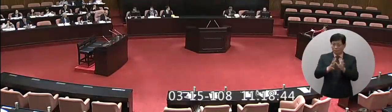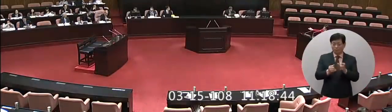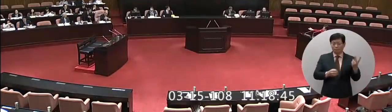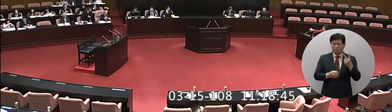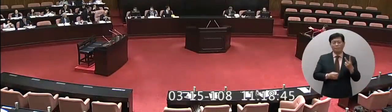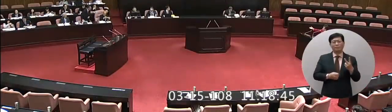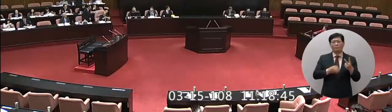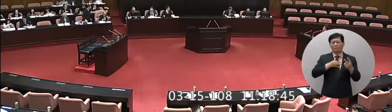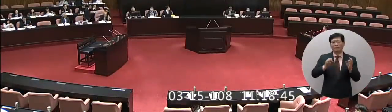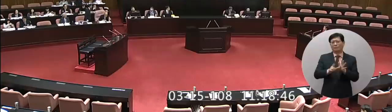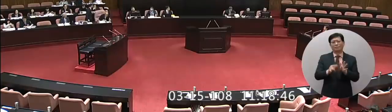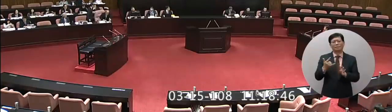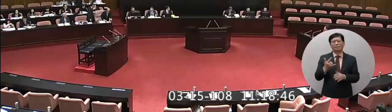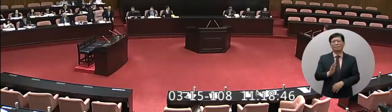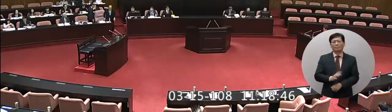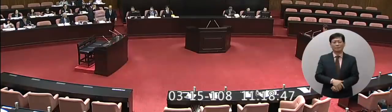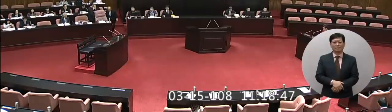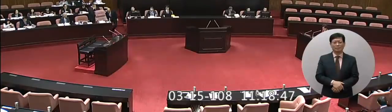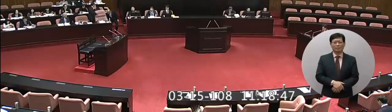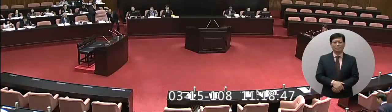一起,免得待會又要浪費我的時間